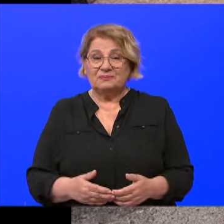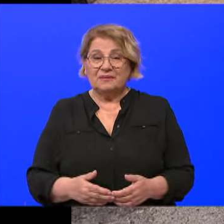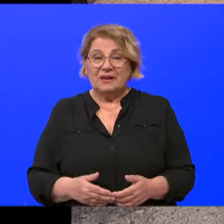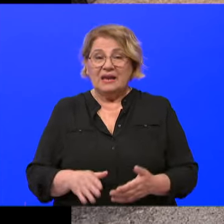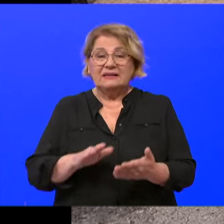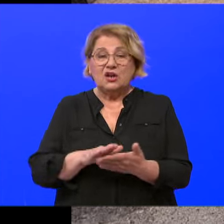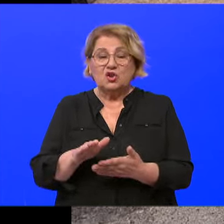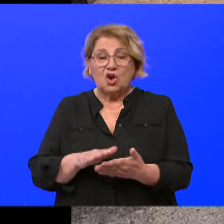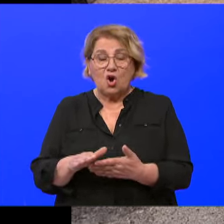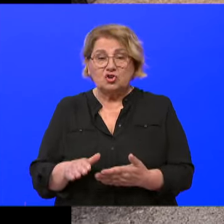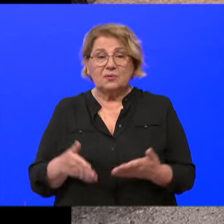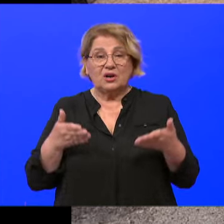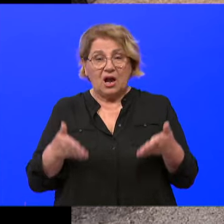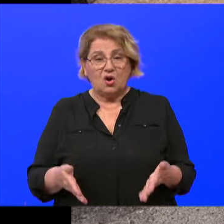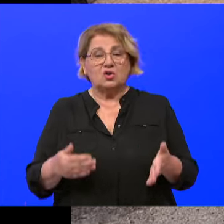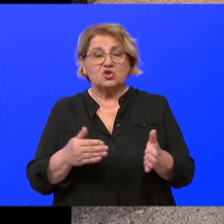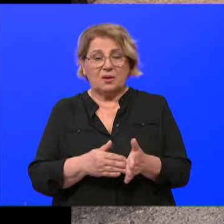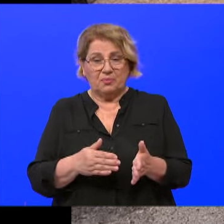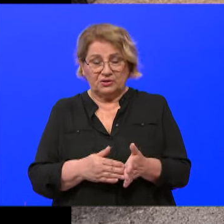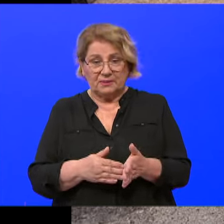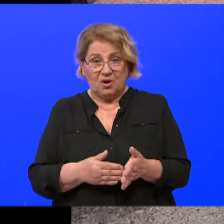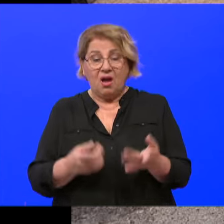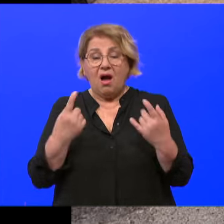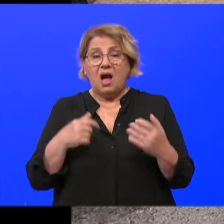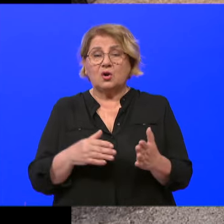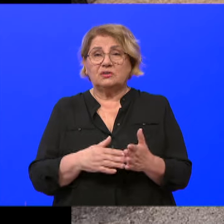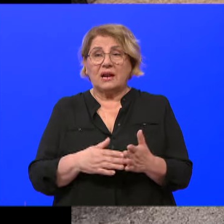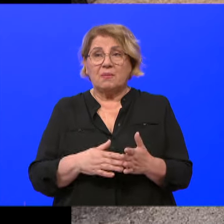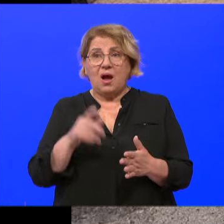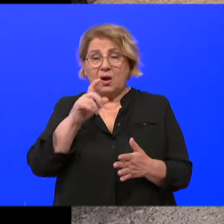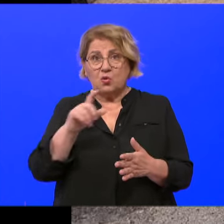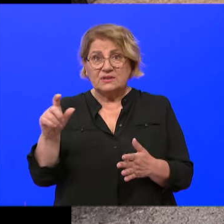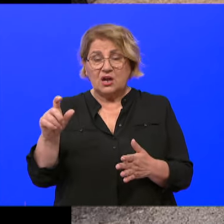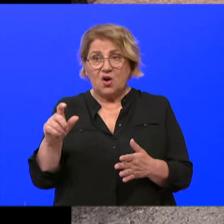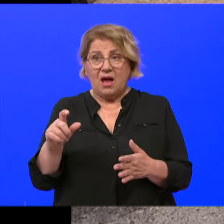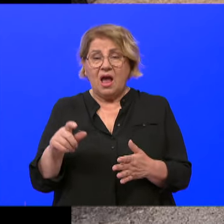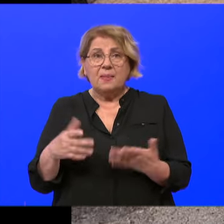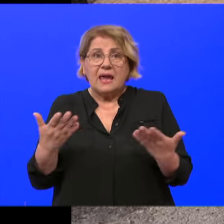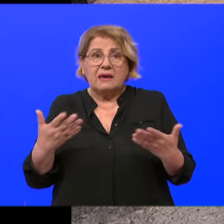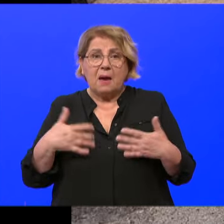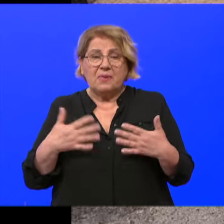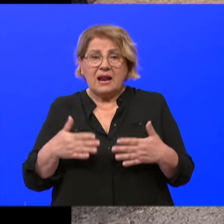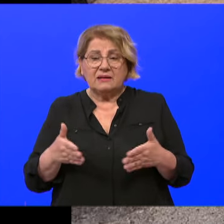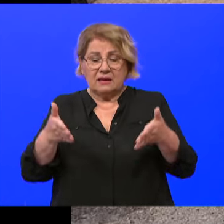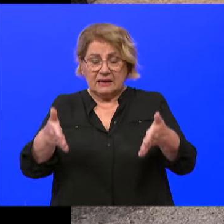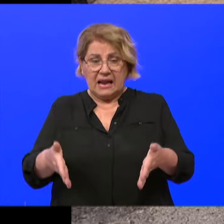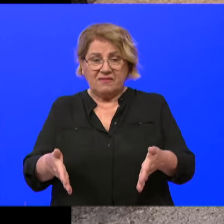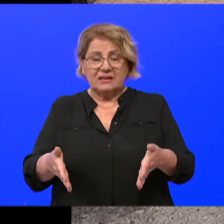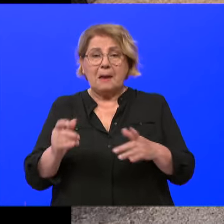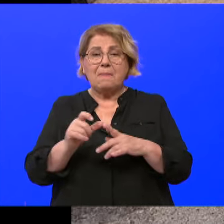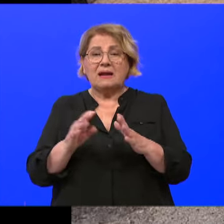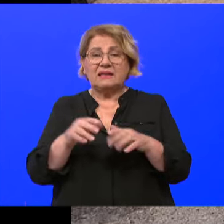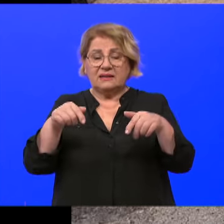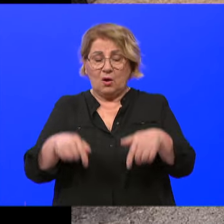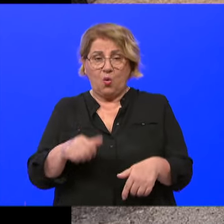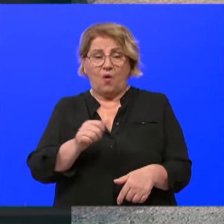trošimo ih na ono što je zbilja potrebno, znači ako je potrebno ustanovom aparati, ako su potrebni kreveti za paljativu. Evo, samo u